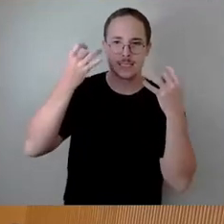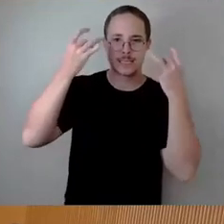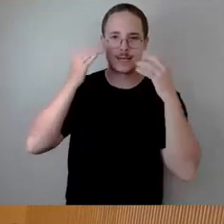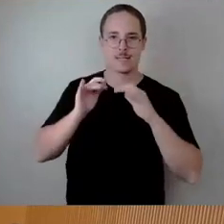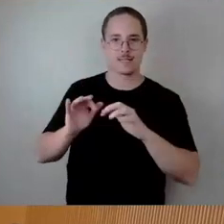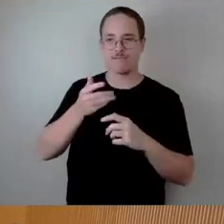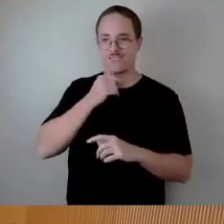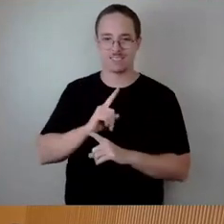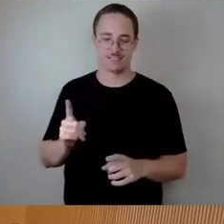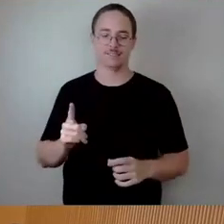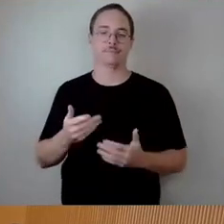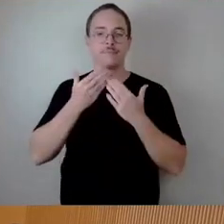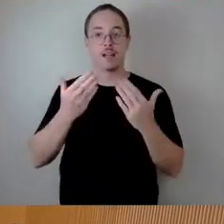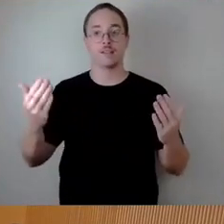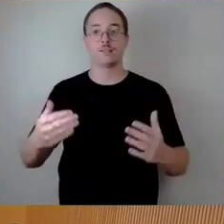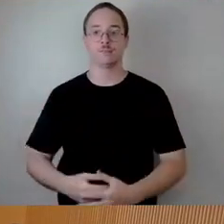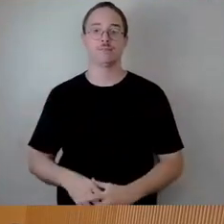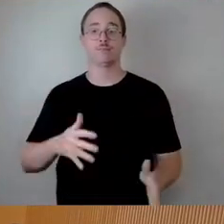So, nächster Redner, Herr Lorik.